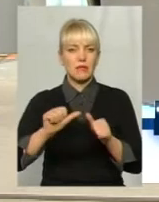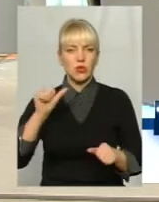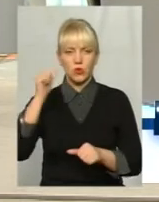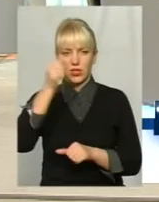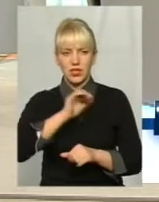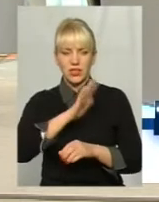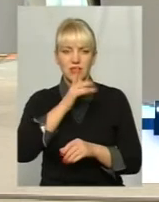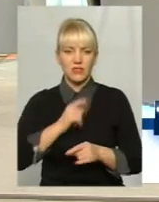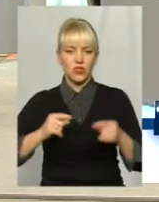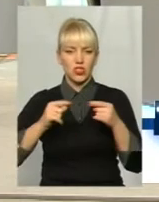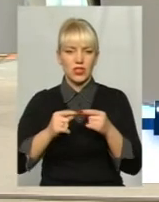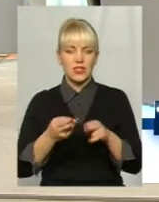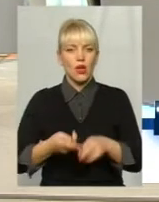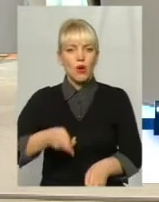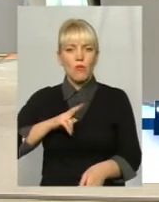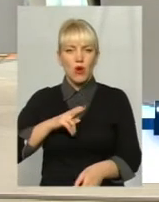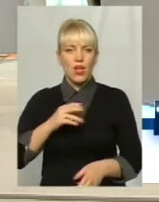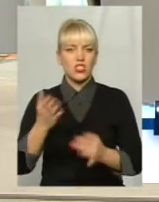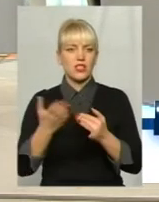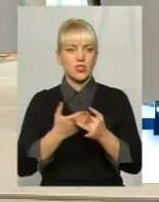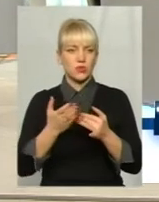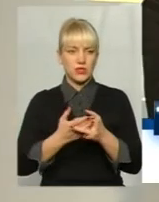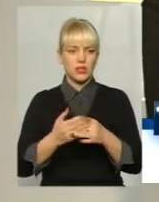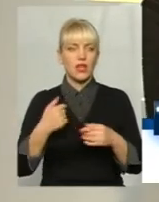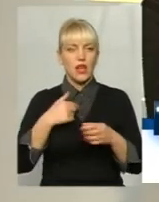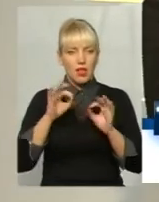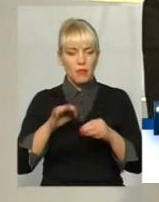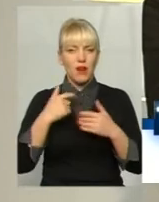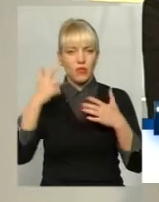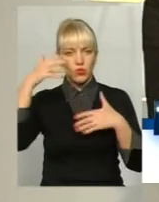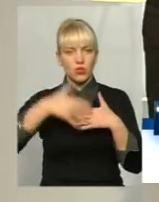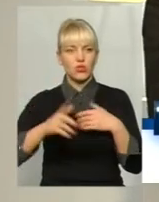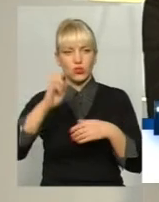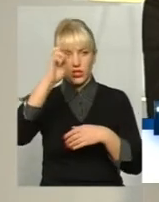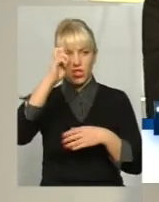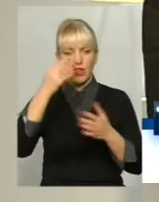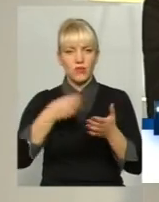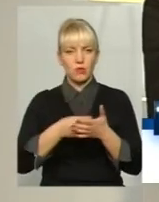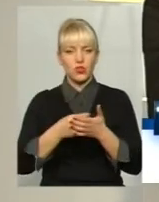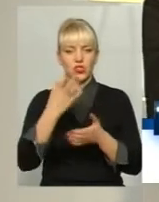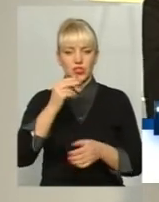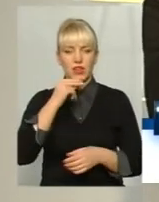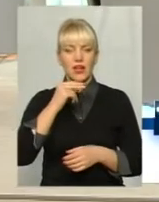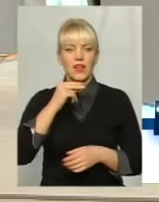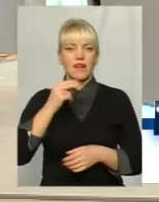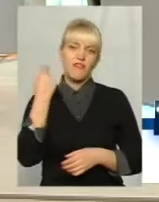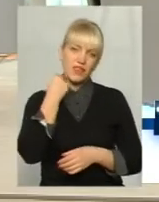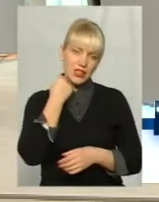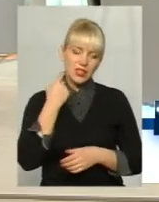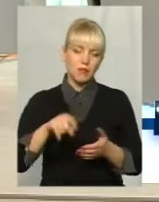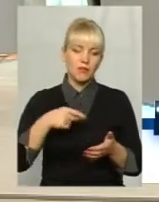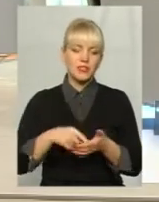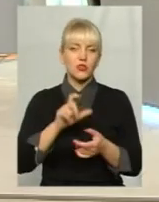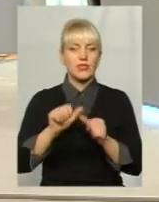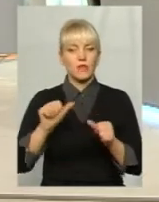своєчасне погашення субсидій. Тобто, правильно я розумію, держава, державний бюджет ще винен місту за минулий опальний сезон,